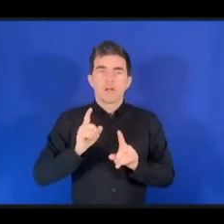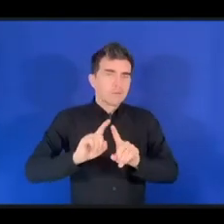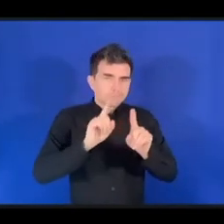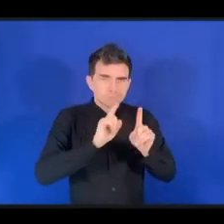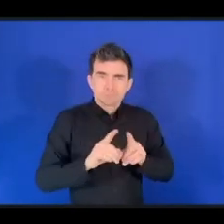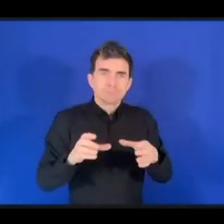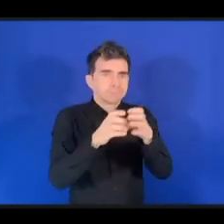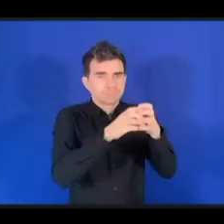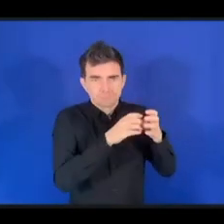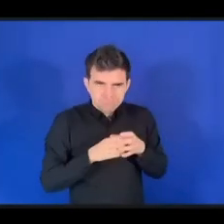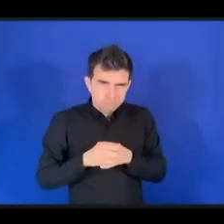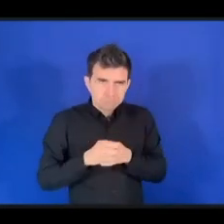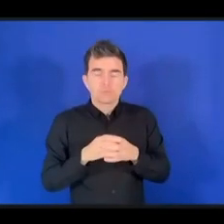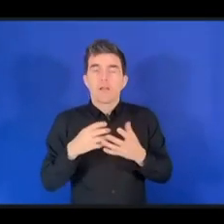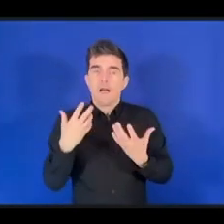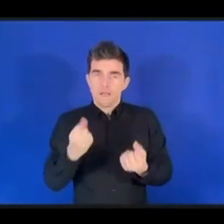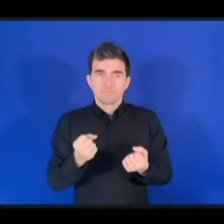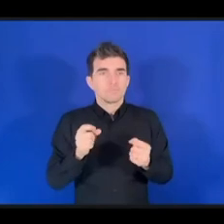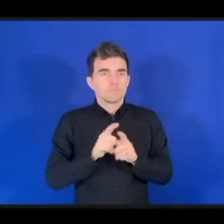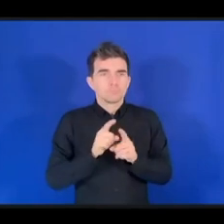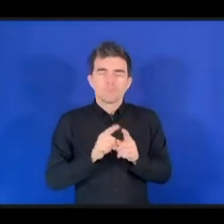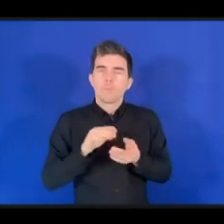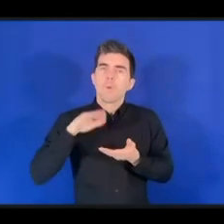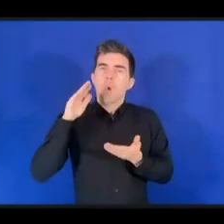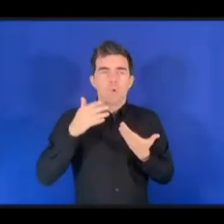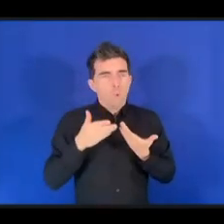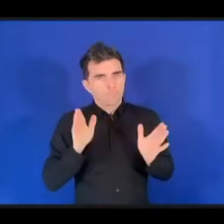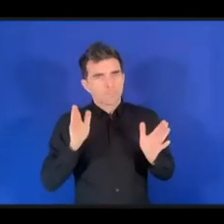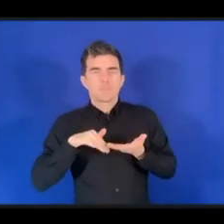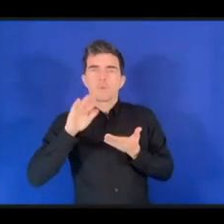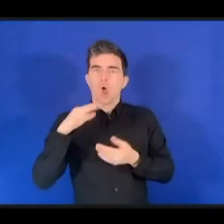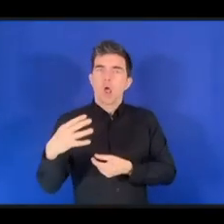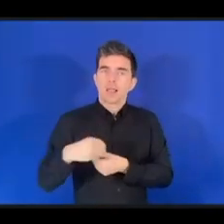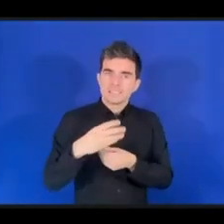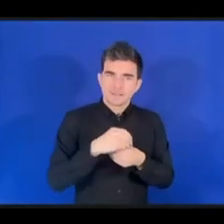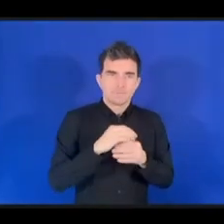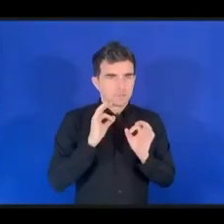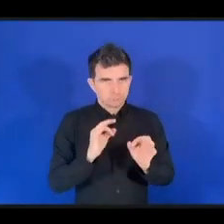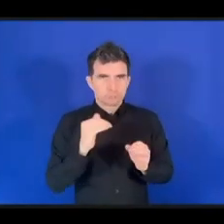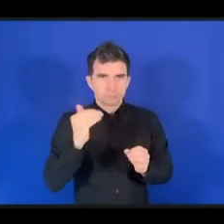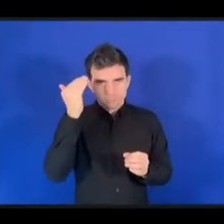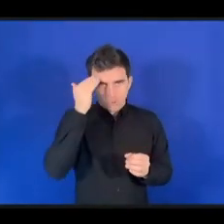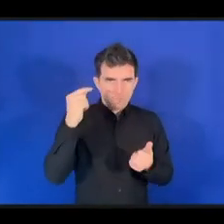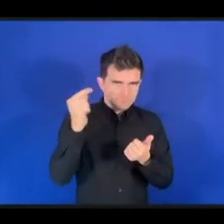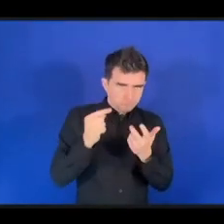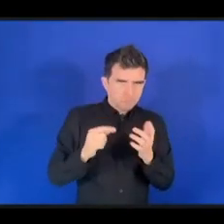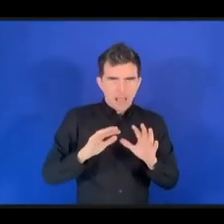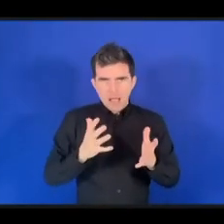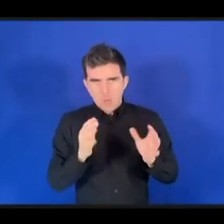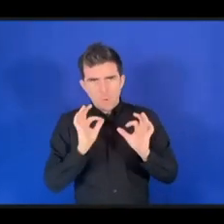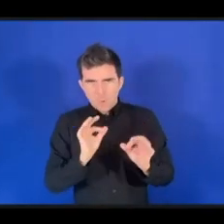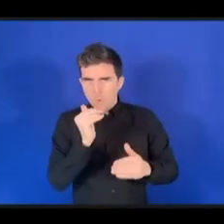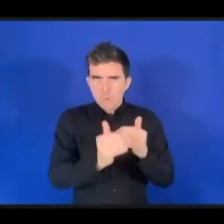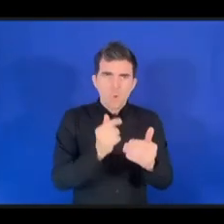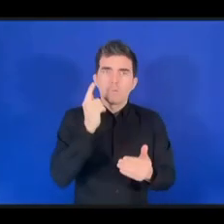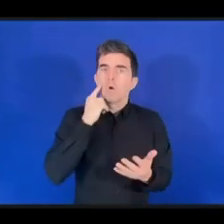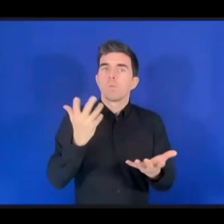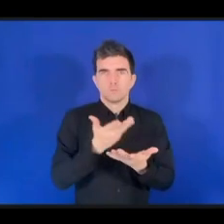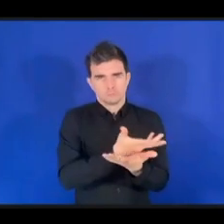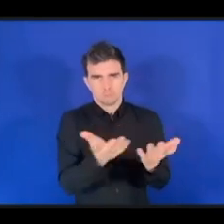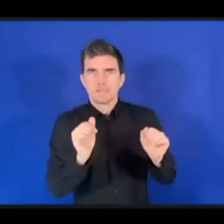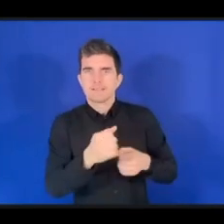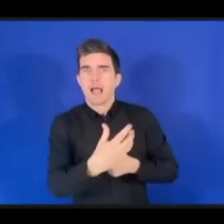участия множества заинтересованных сторон, тем не менее, требует больших ресурсов для полноценного участия. Вчера